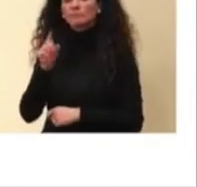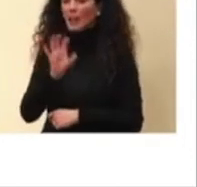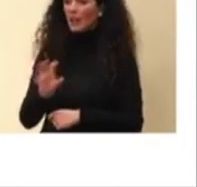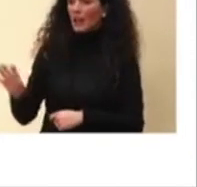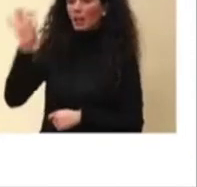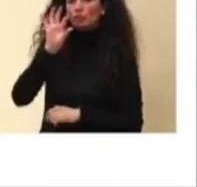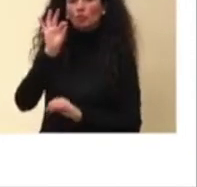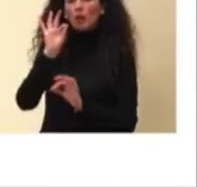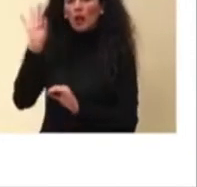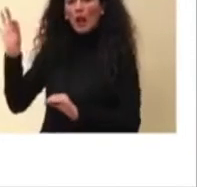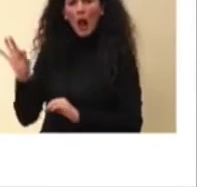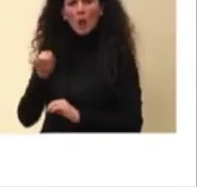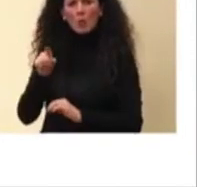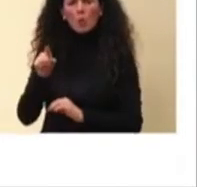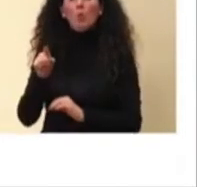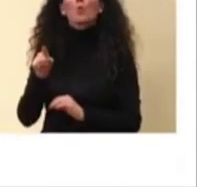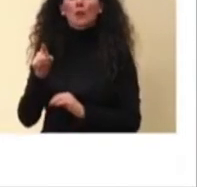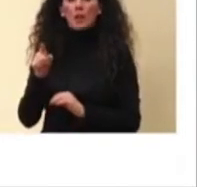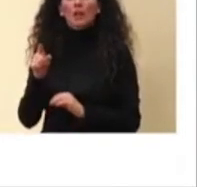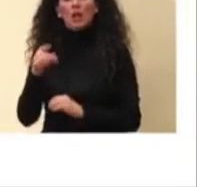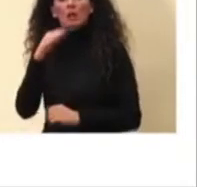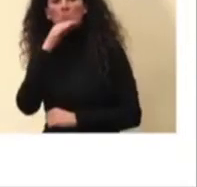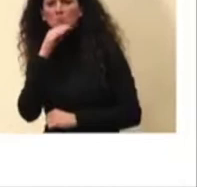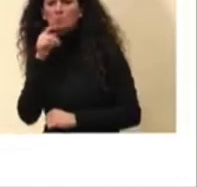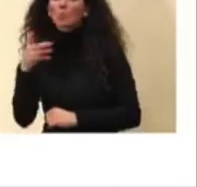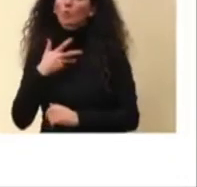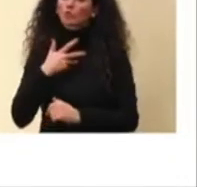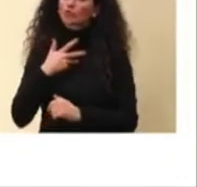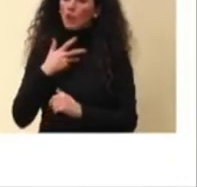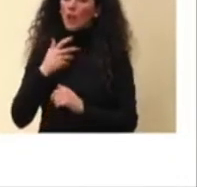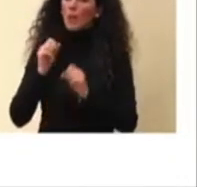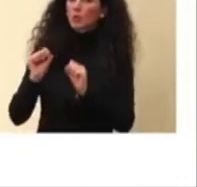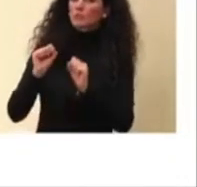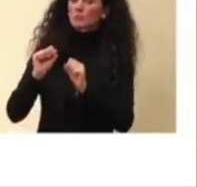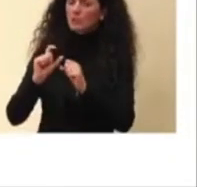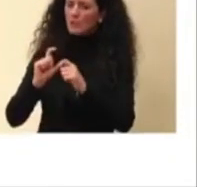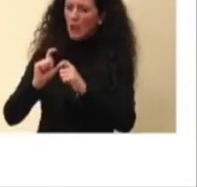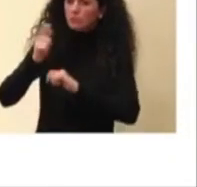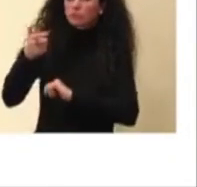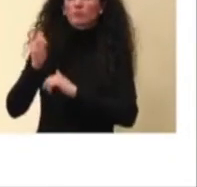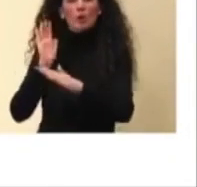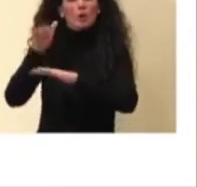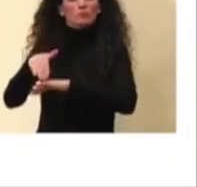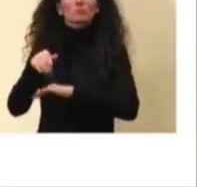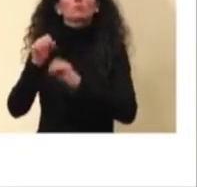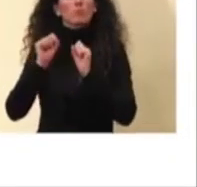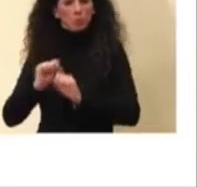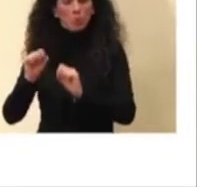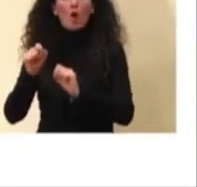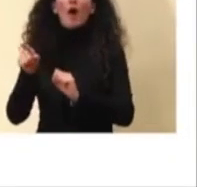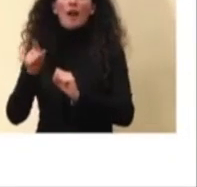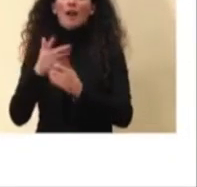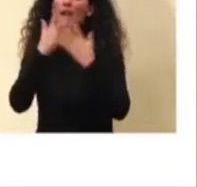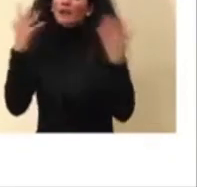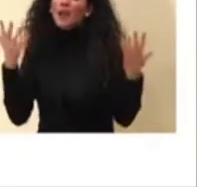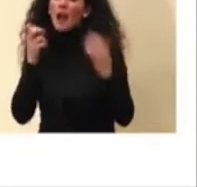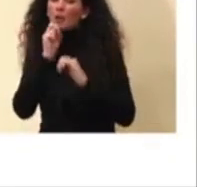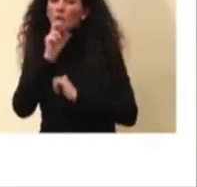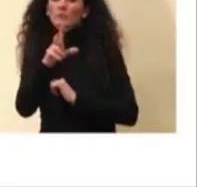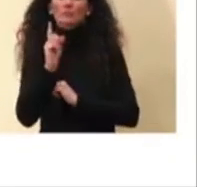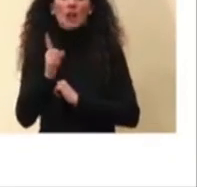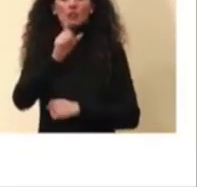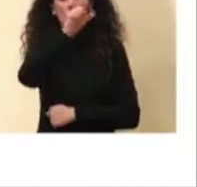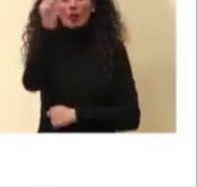compliante, ha margini di resilienza e questo ci indica anche come il nostro paese abbia una situazione